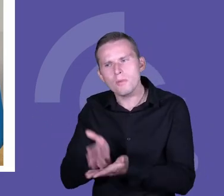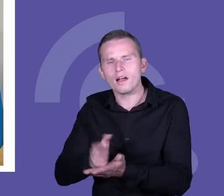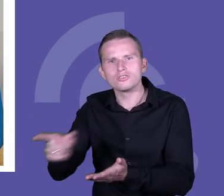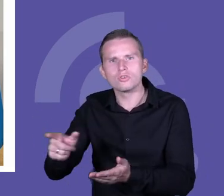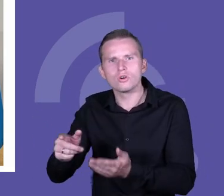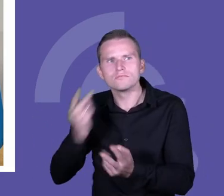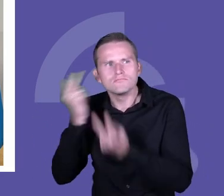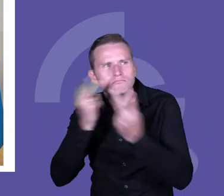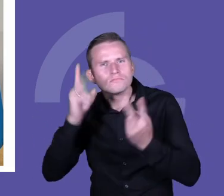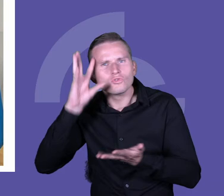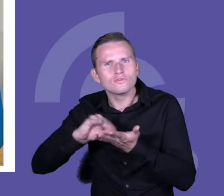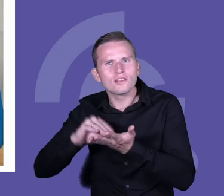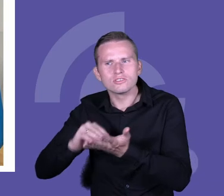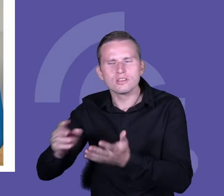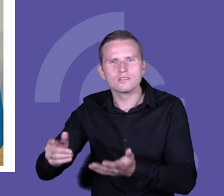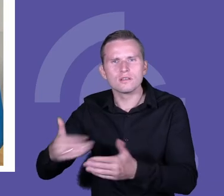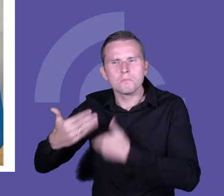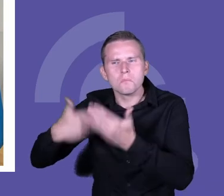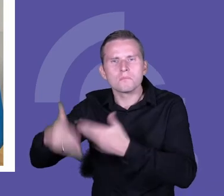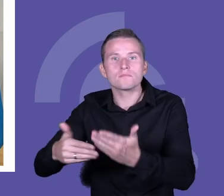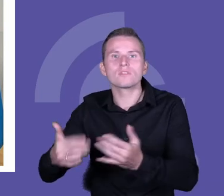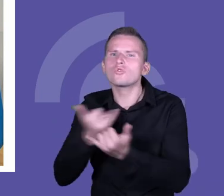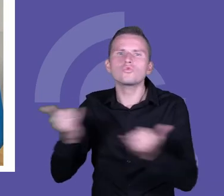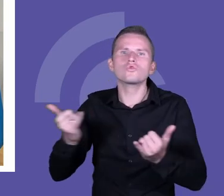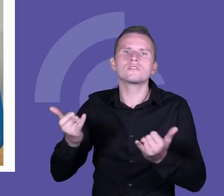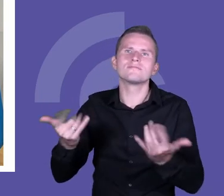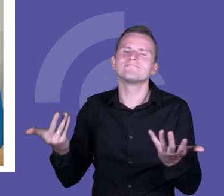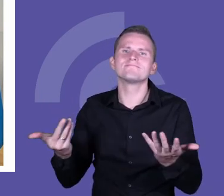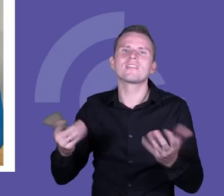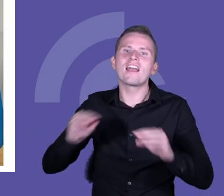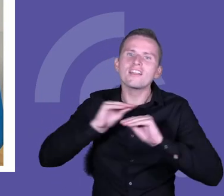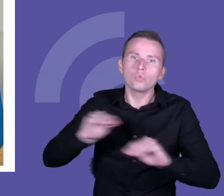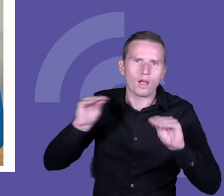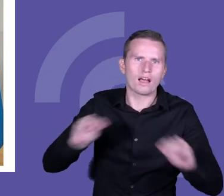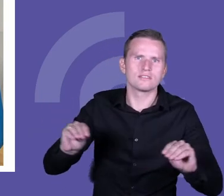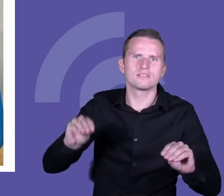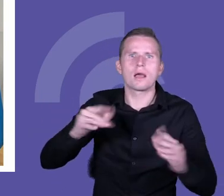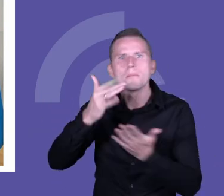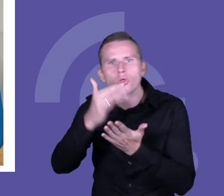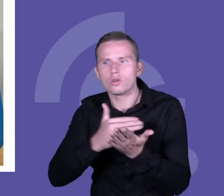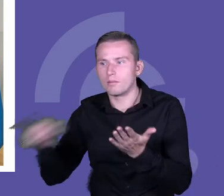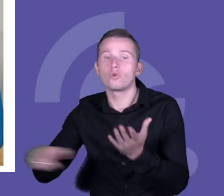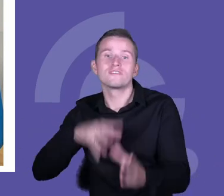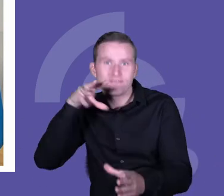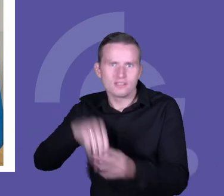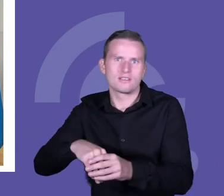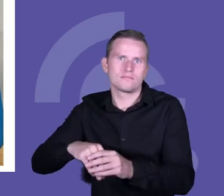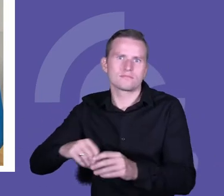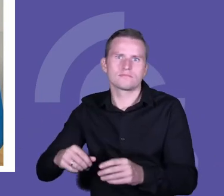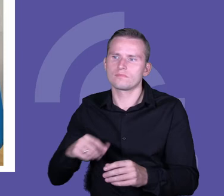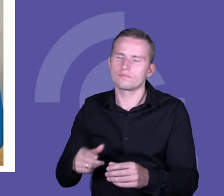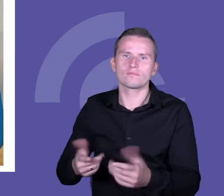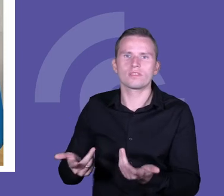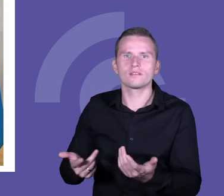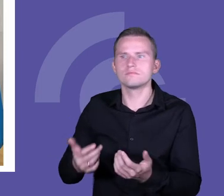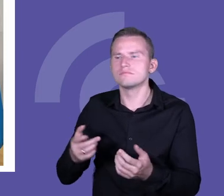człowiek mógł być zaangażowany, w procesy edukacyjne, żeby mógł po prostu podejmować i wyzwanie wspólnej pracy i